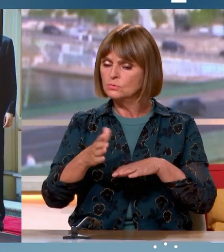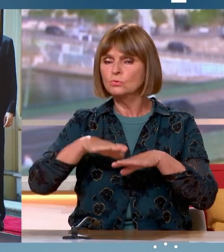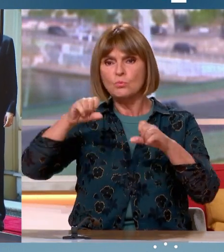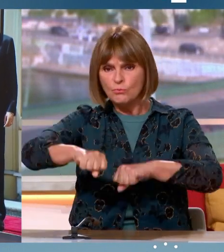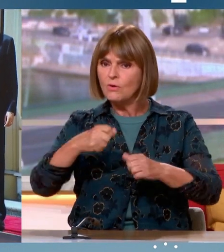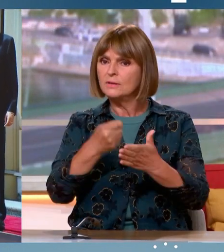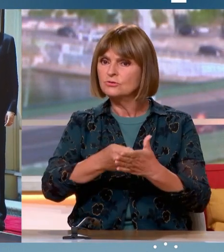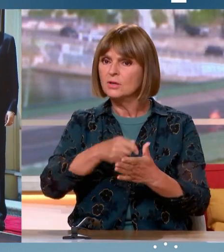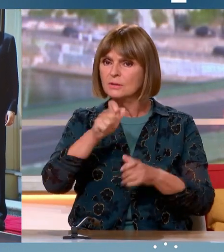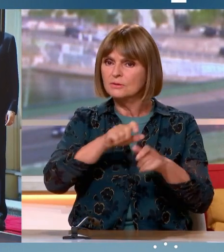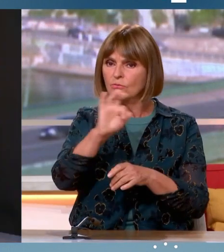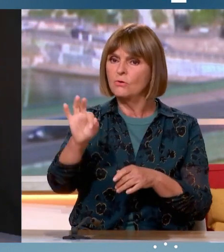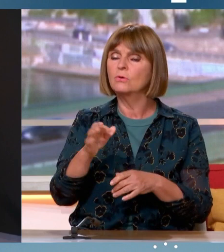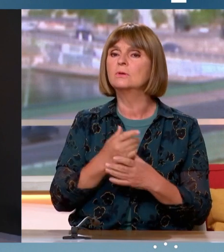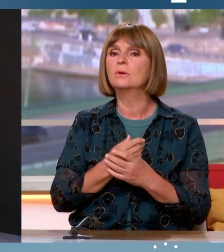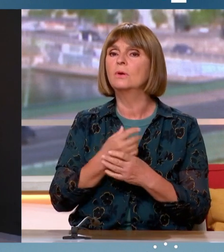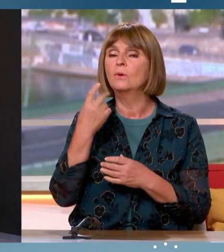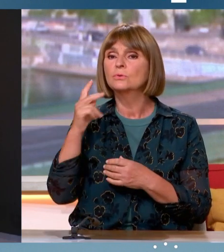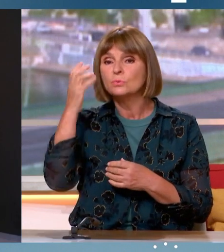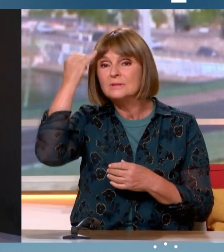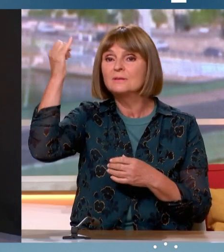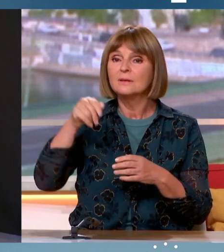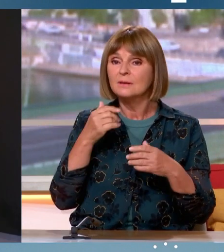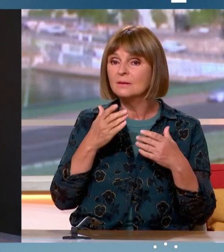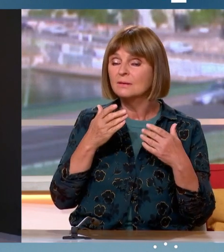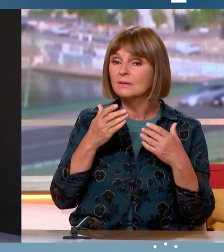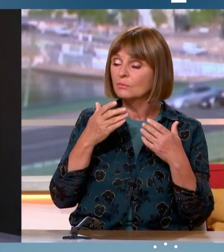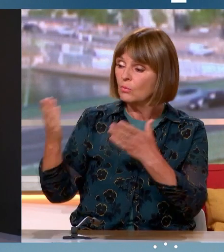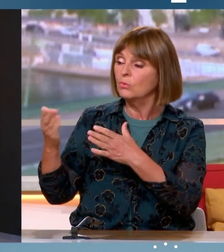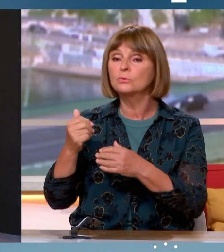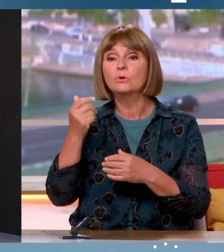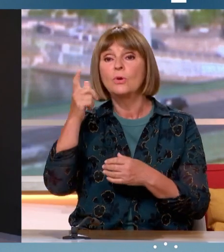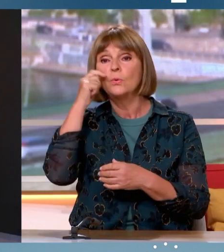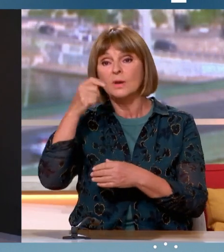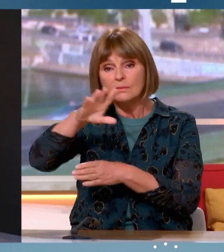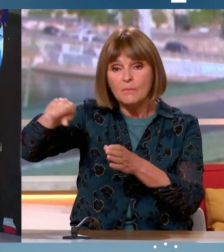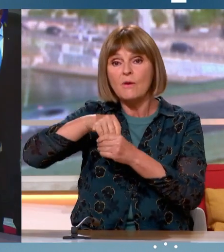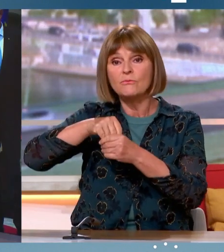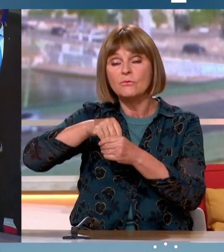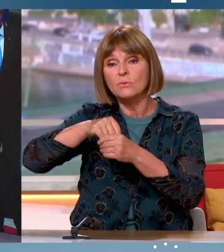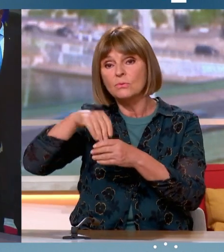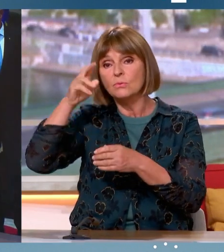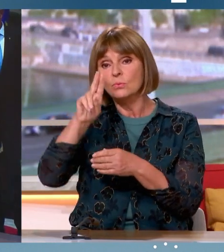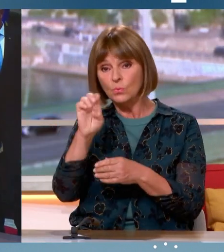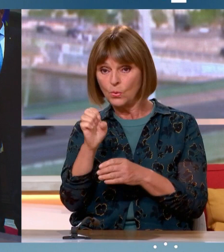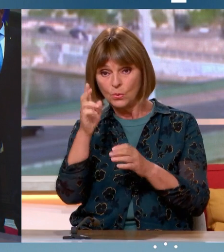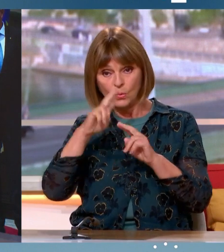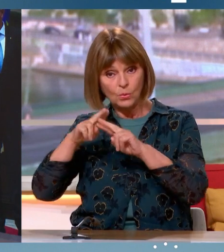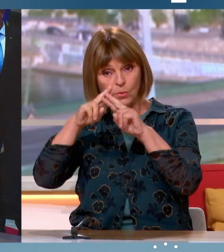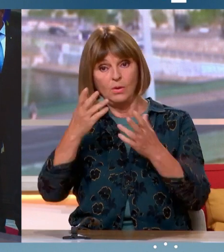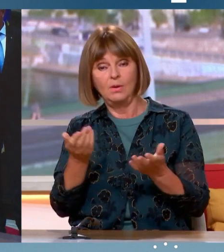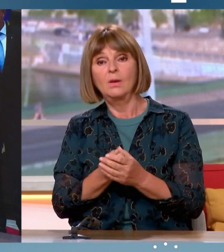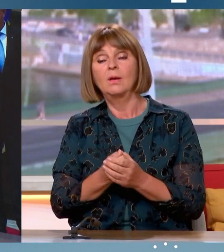l'initiative qu'il prend, la proposition que l'Ukraine rentre dans l'Union européenne demain. évidemment, regardez ce qui se passe aujourd'hui par rapport à l